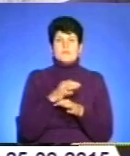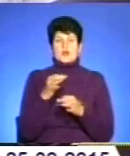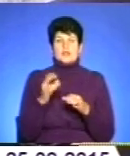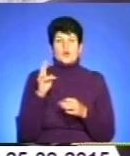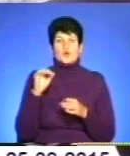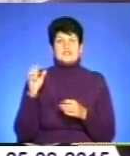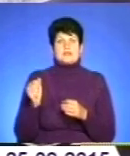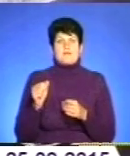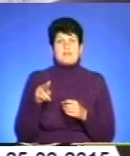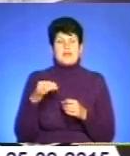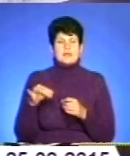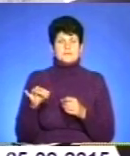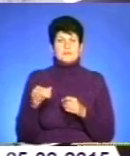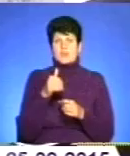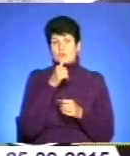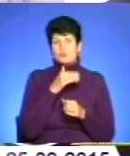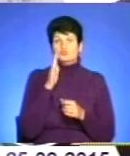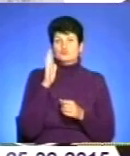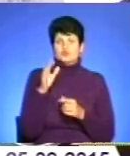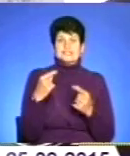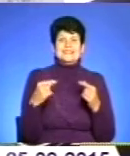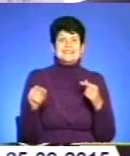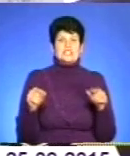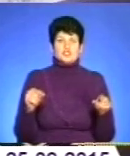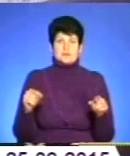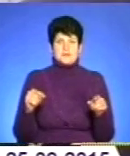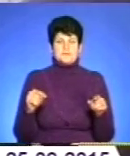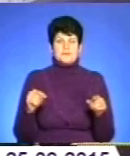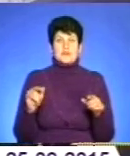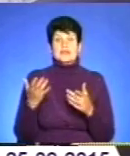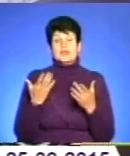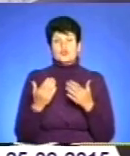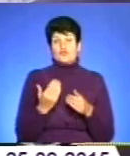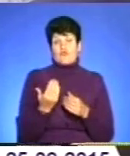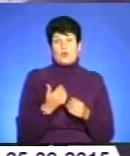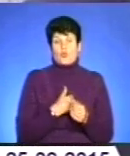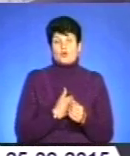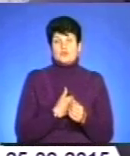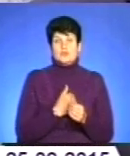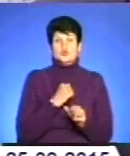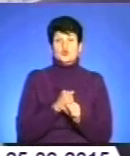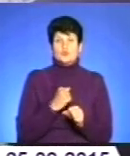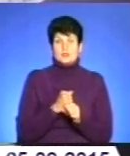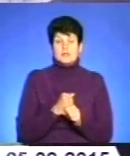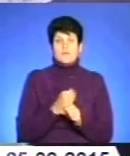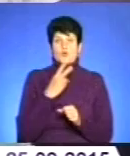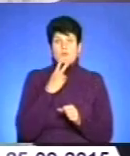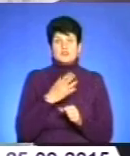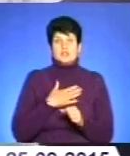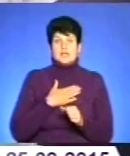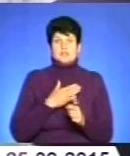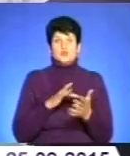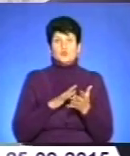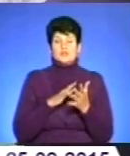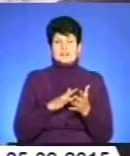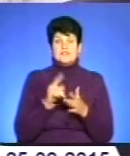Плей» і пробуємо бути іншими. І якщо ви хочете побачити наш турист від «Коза Плей»,